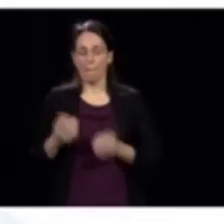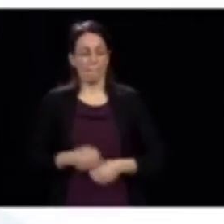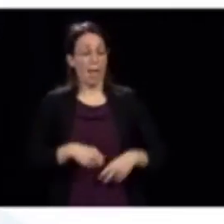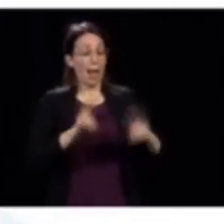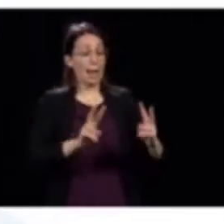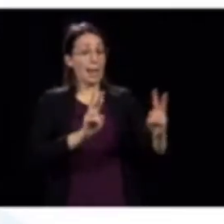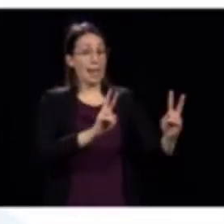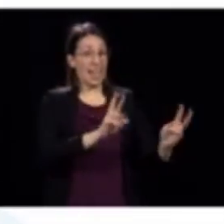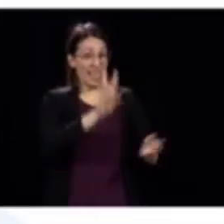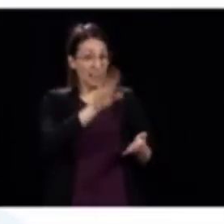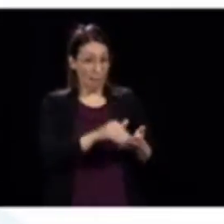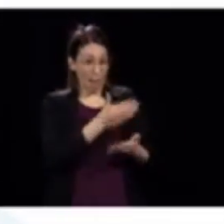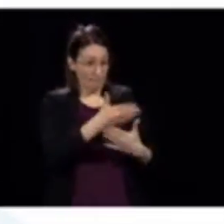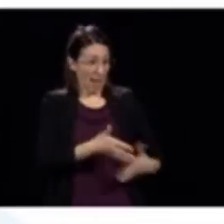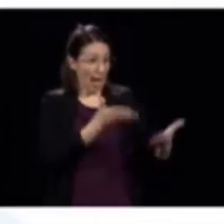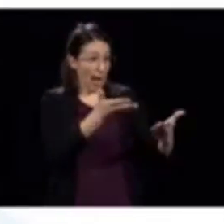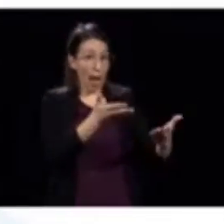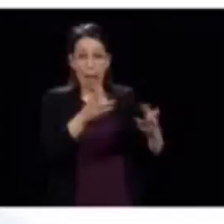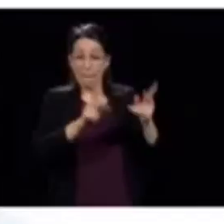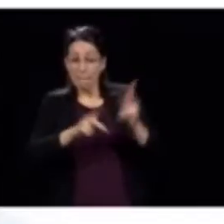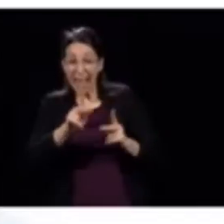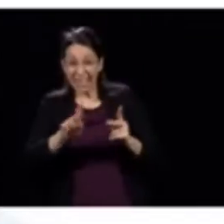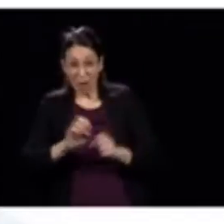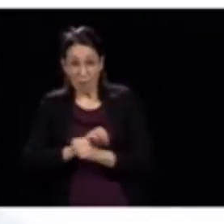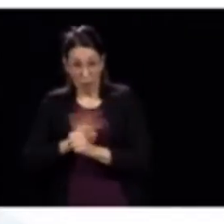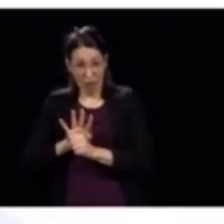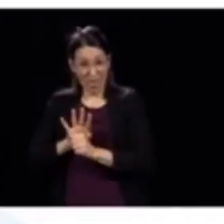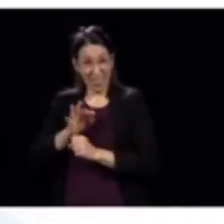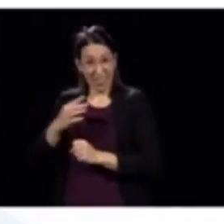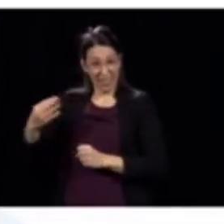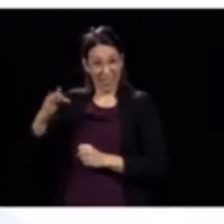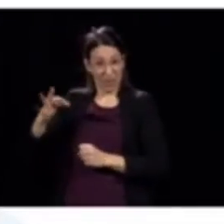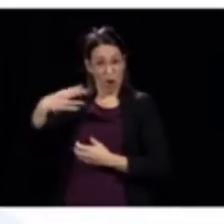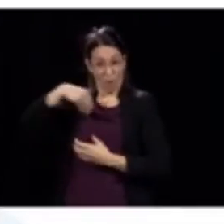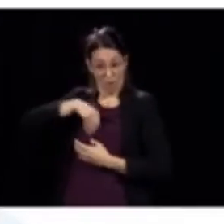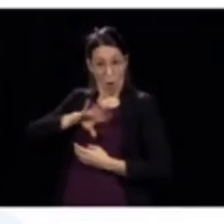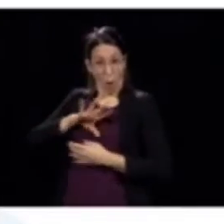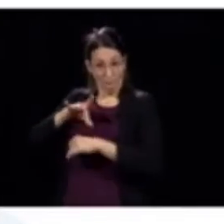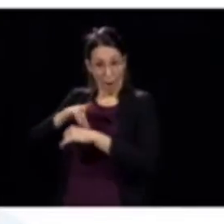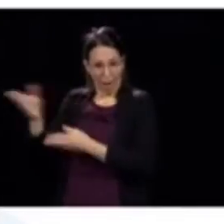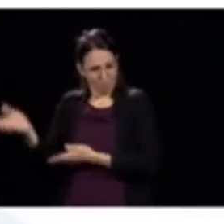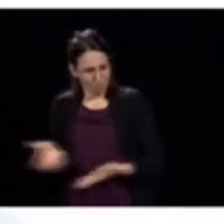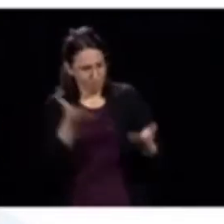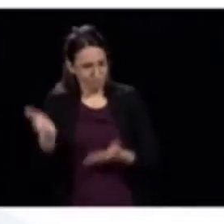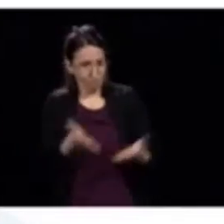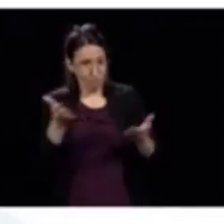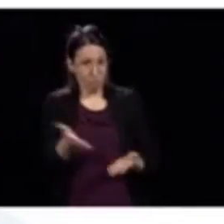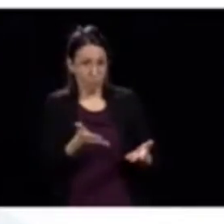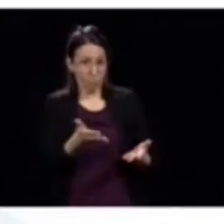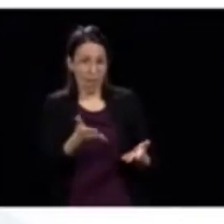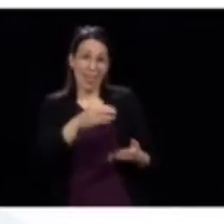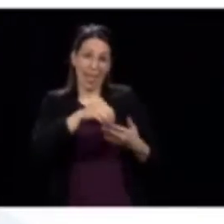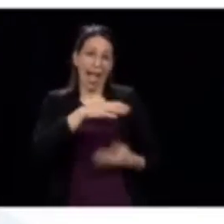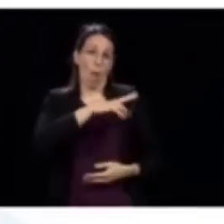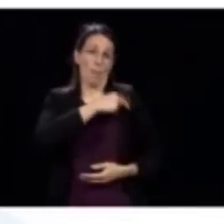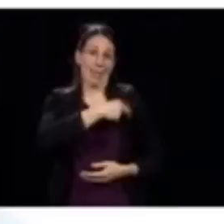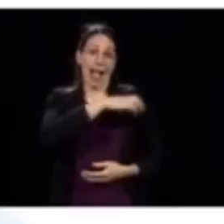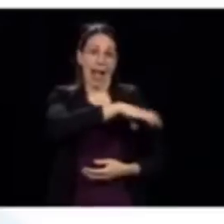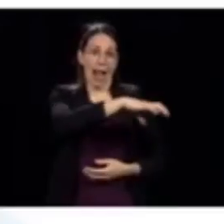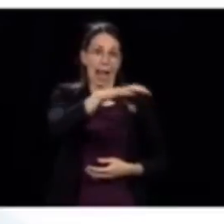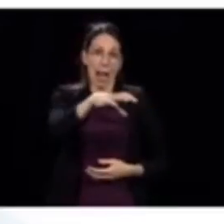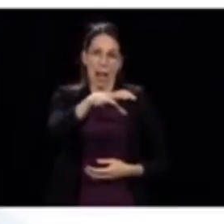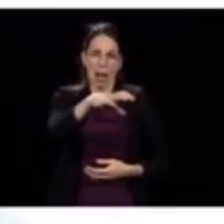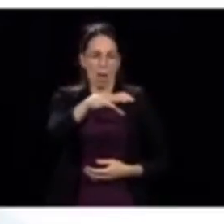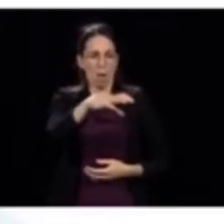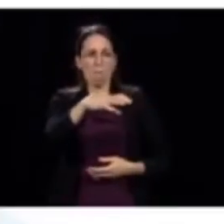accueillir des patients qui auraient la COVID-19 dans les hôpitaux, tout en maintenant, avec